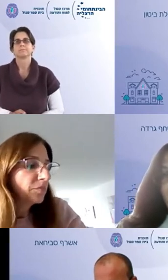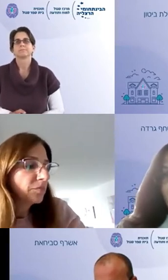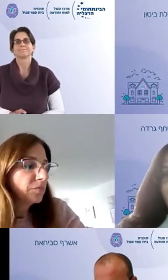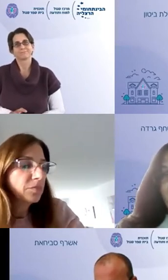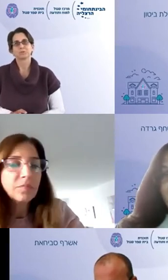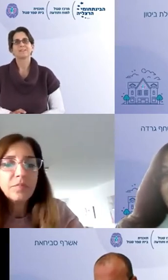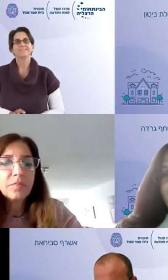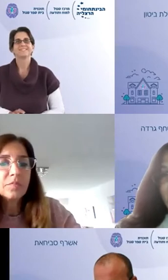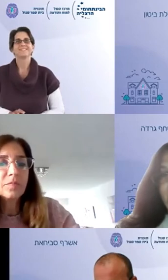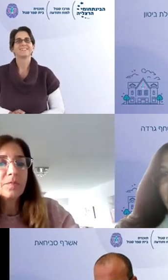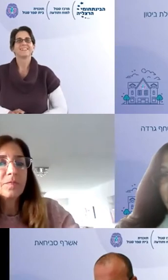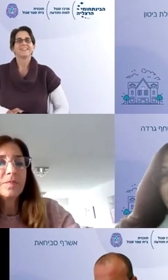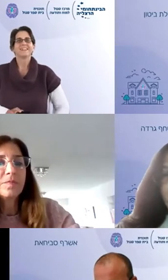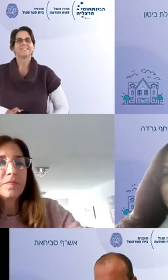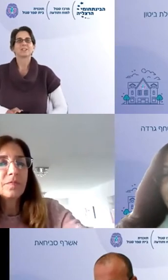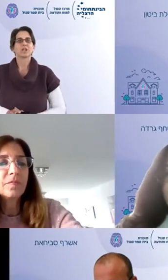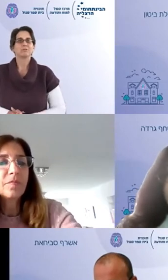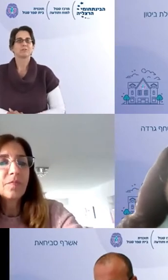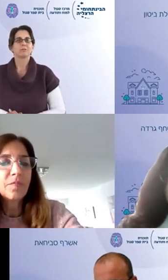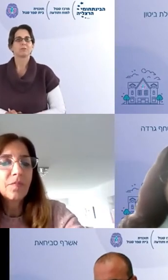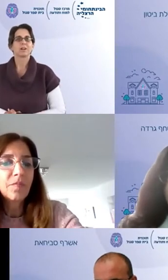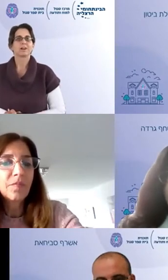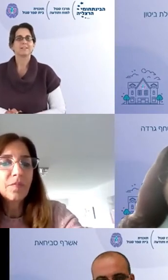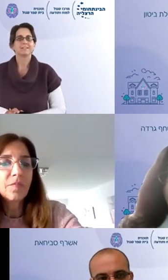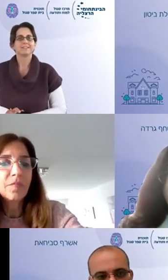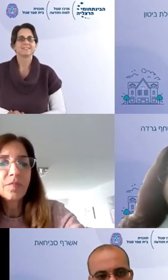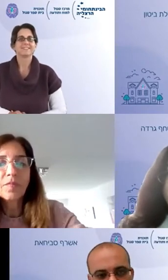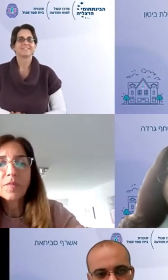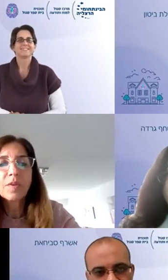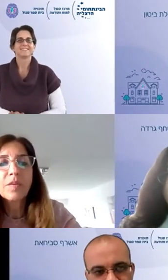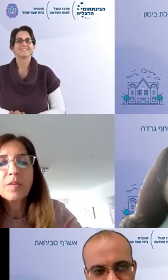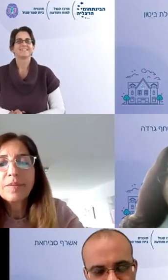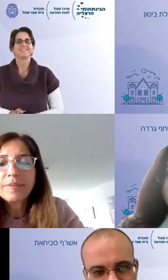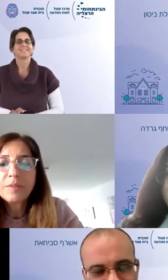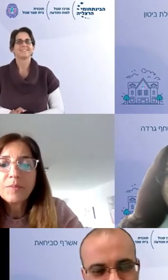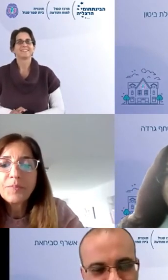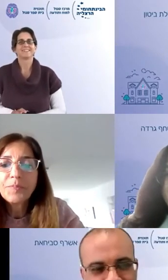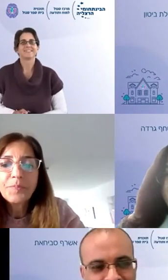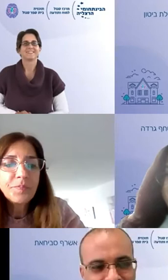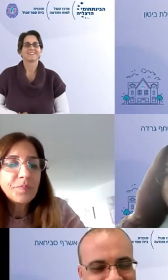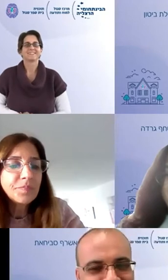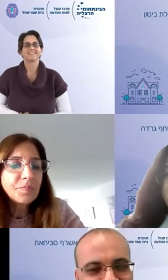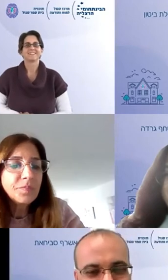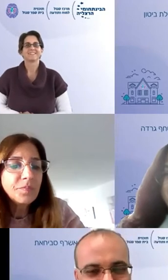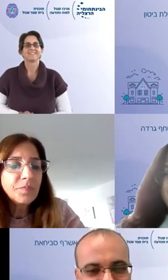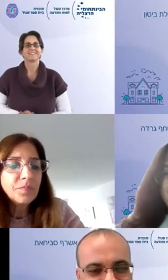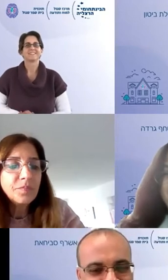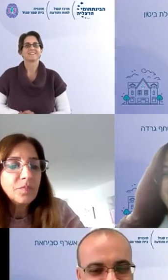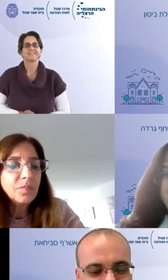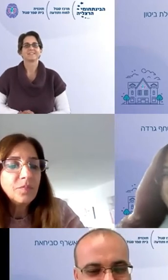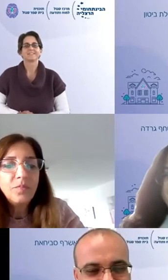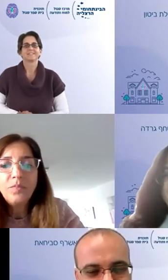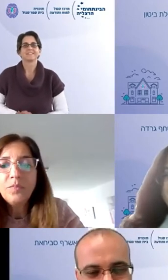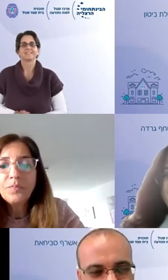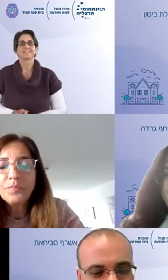תודה אשראף נעבור אליך שלום רב לכולם אני אשראף מנהל בית